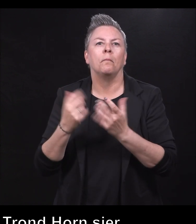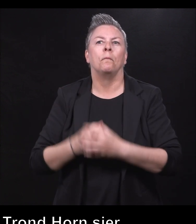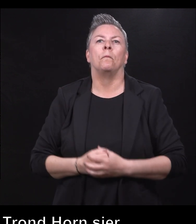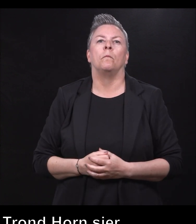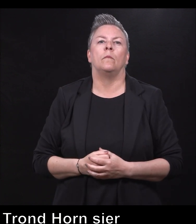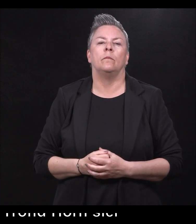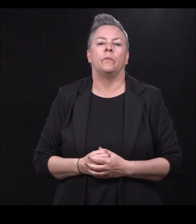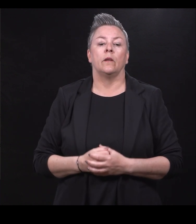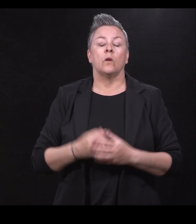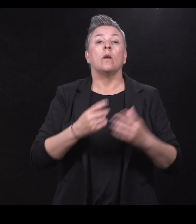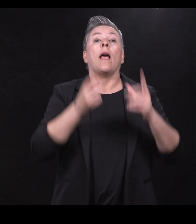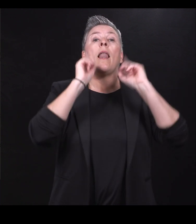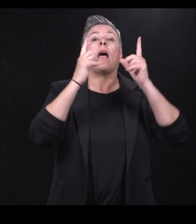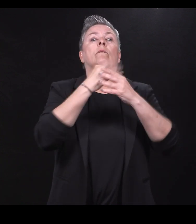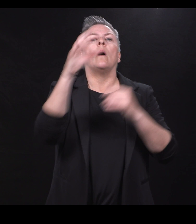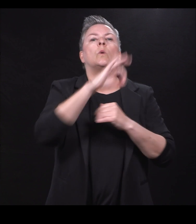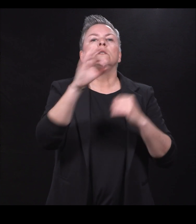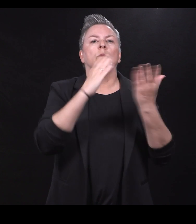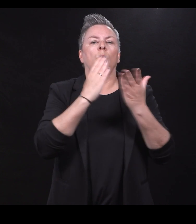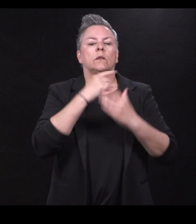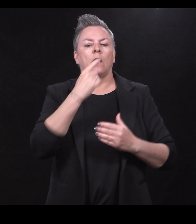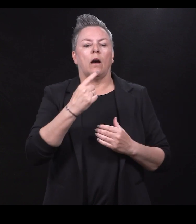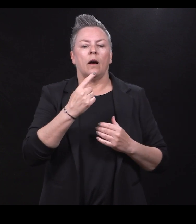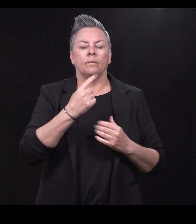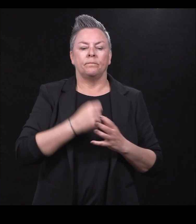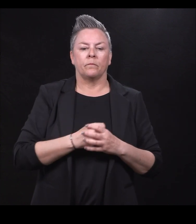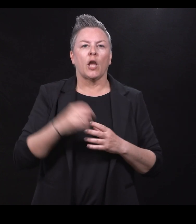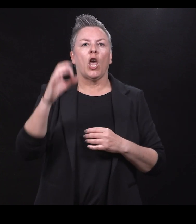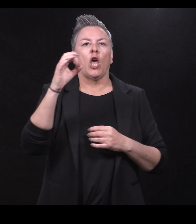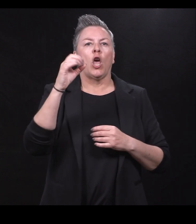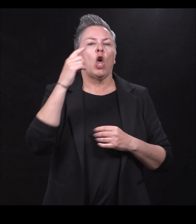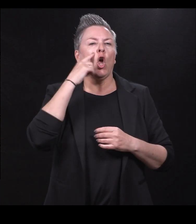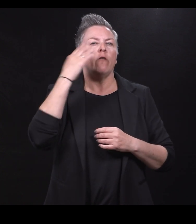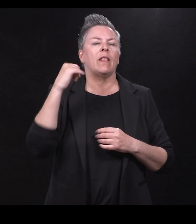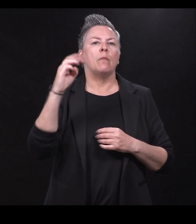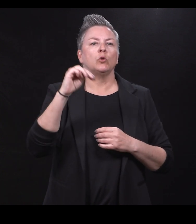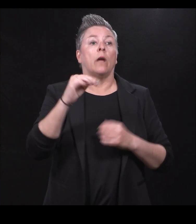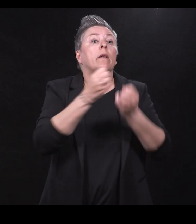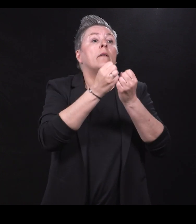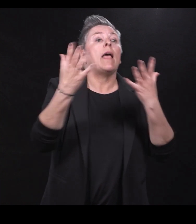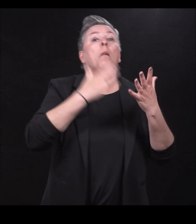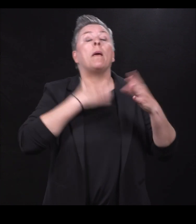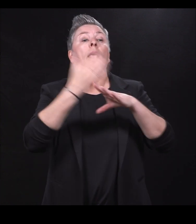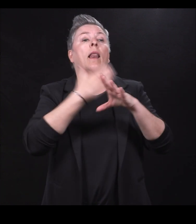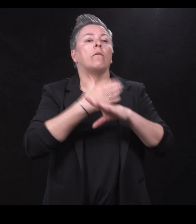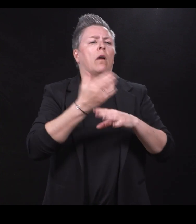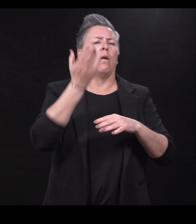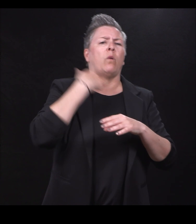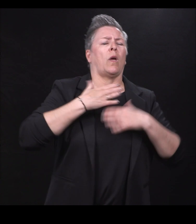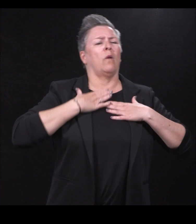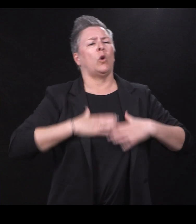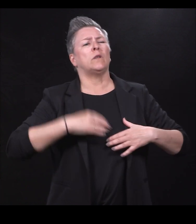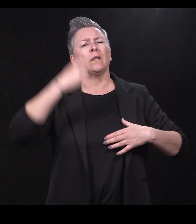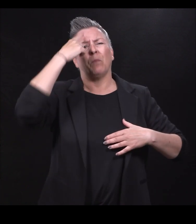Som en lærere fra Oslo skolen kan gå til rådgiveren fra Etterstad, Eivind Mostu. Flere av elever mine har gått fra å være både fysisk og